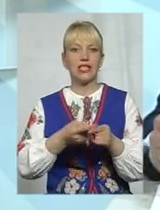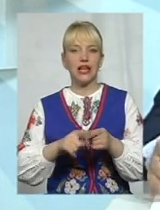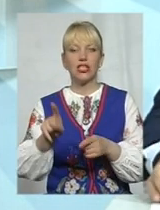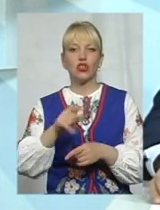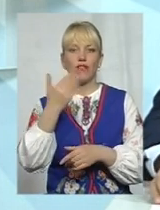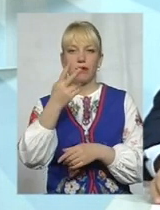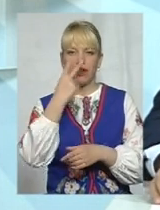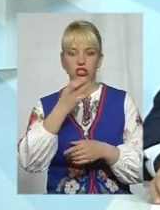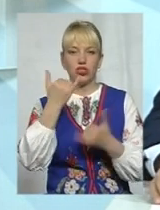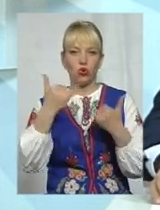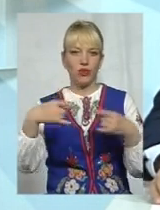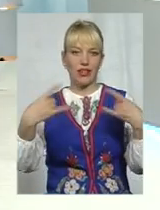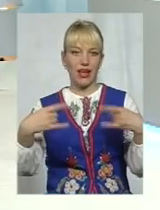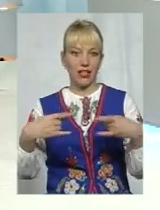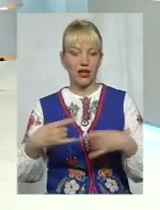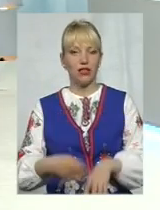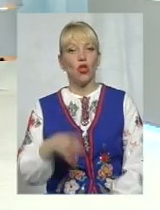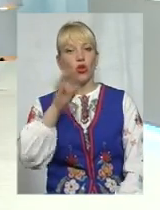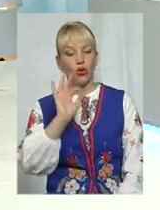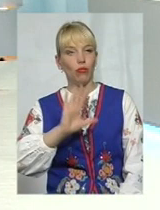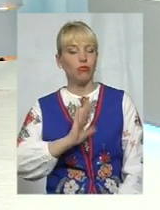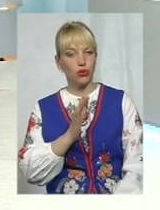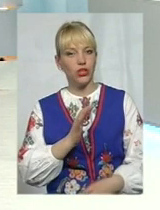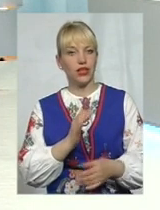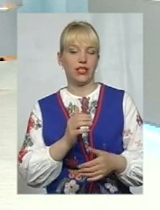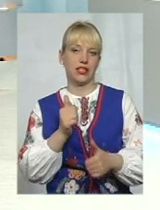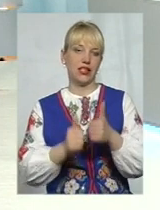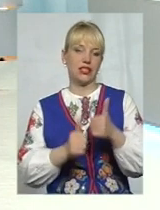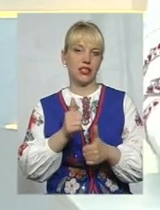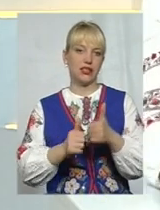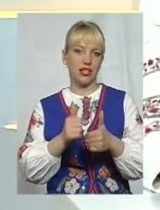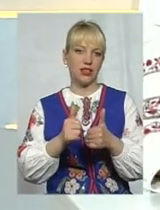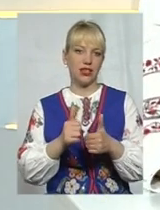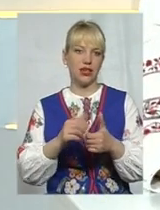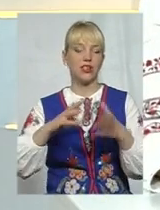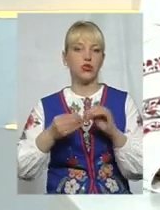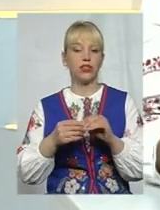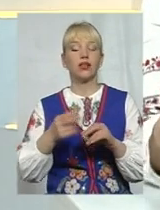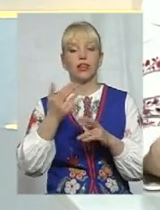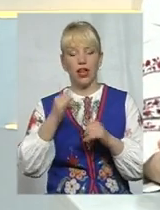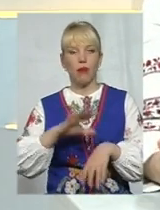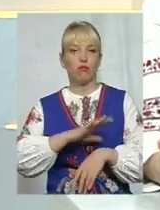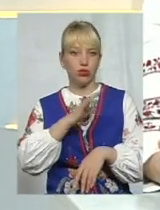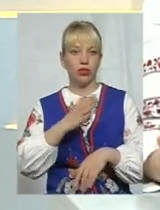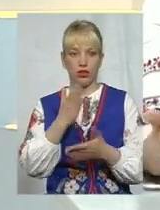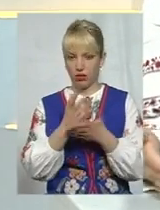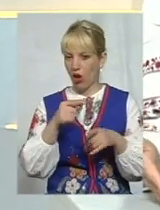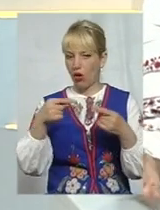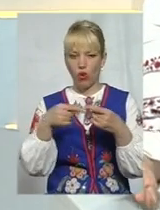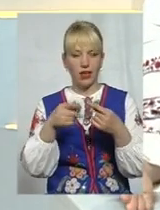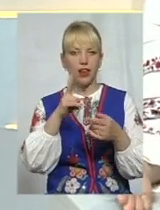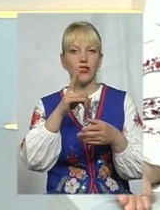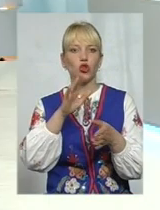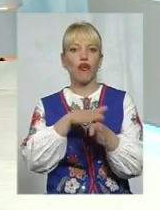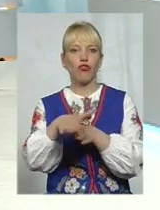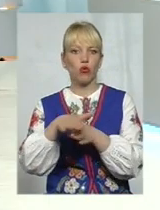бачили тільки що на екрані. Але ж були результати тендерів? Були. Були результати Є конкретні виконавці, хто